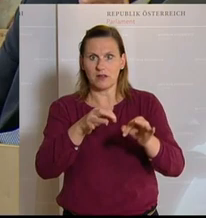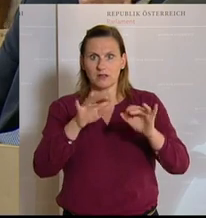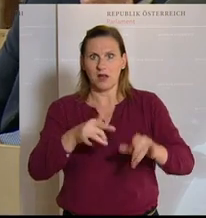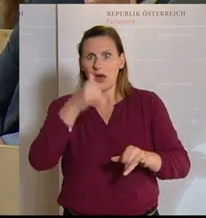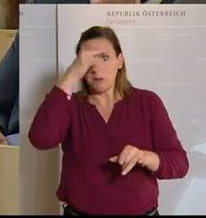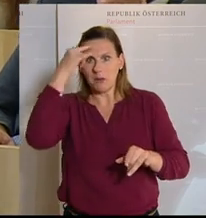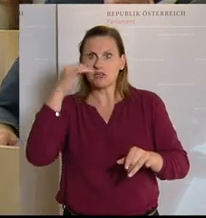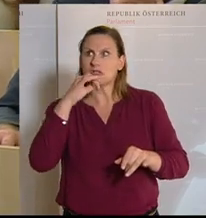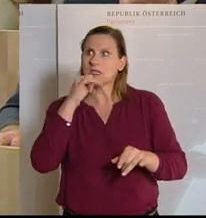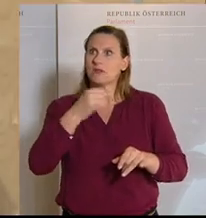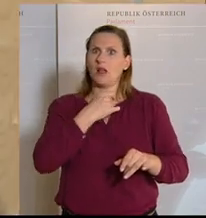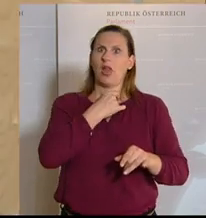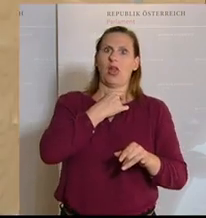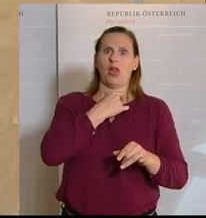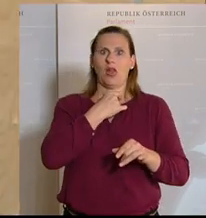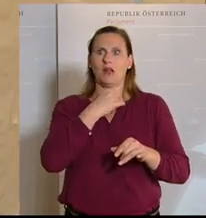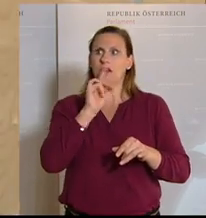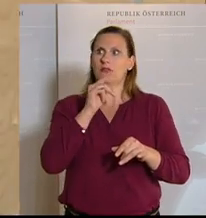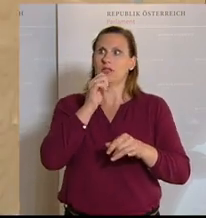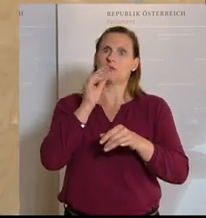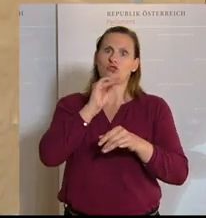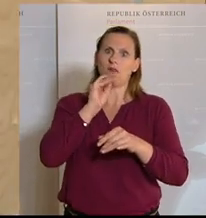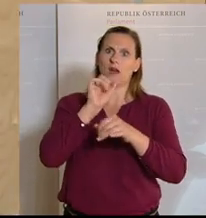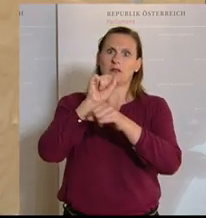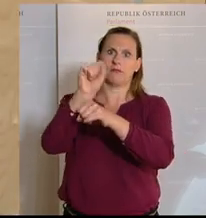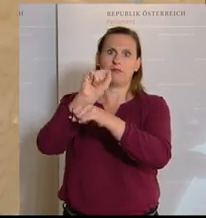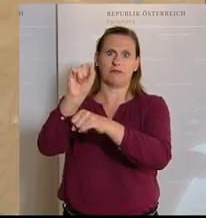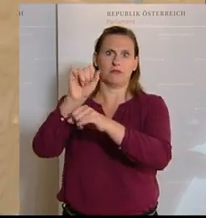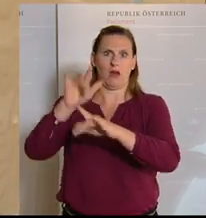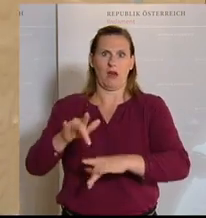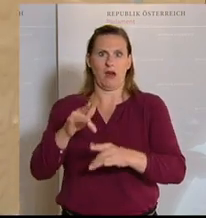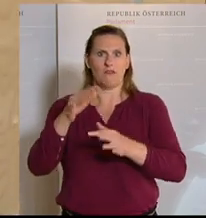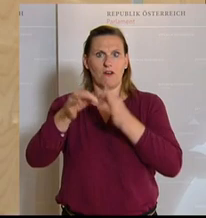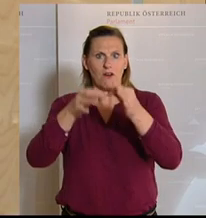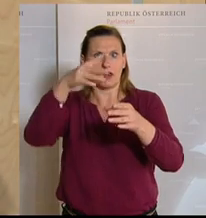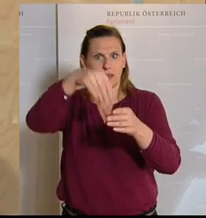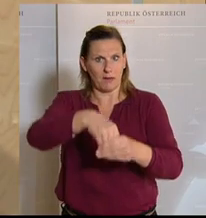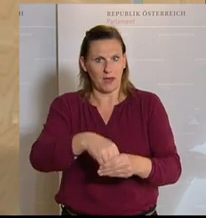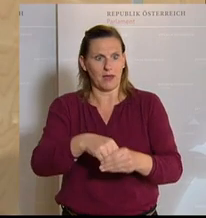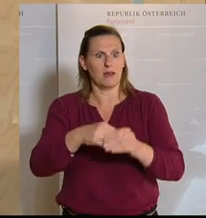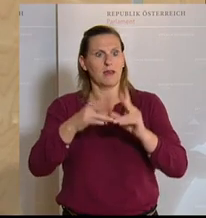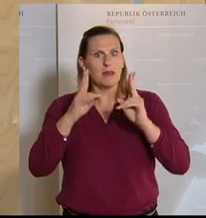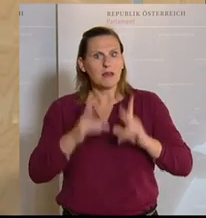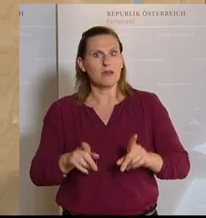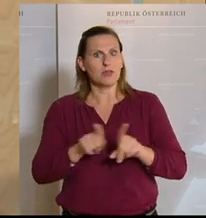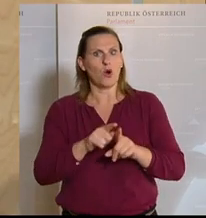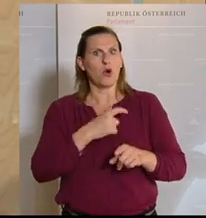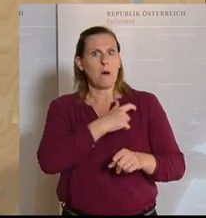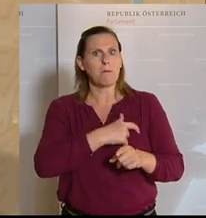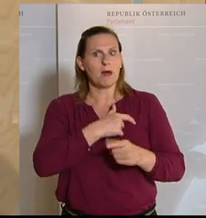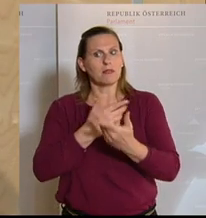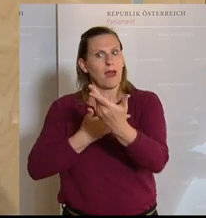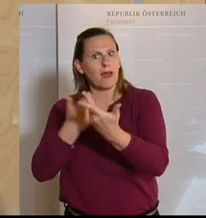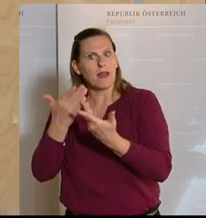nicht daran gehindert werden, entsprechende Beschwerden einzubringen, an Verfahren teilnehmen zu können. Damit man den Parteienverkehr